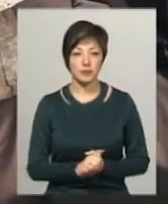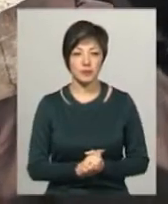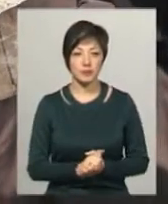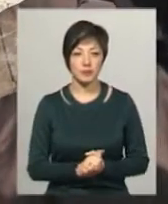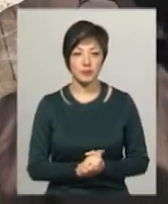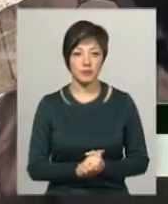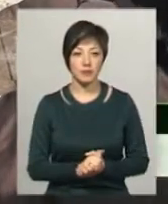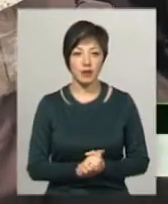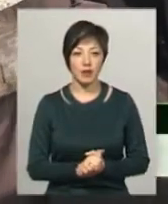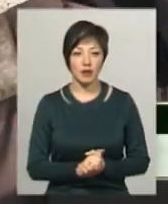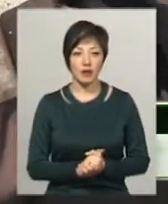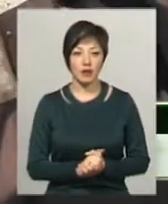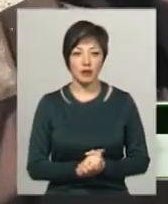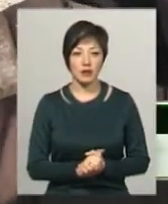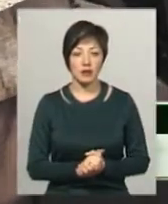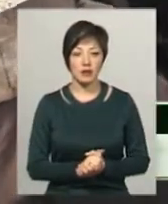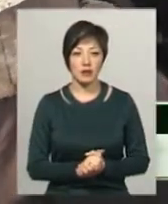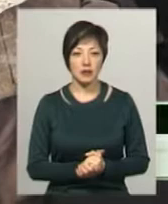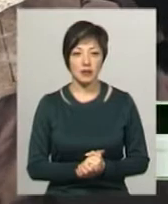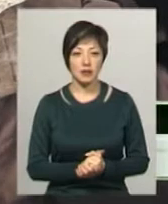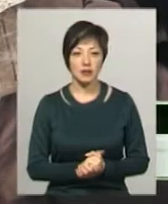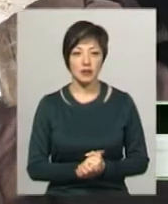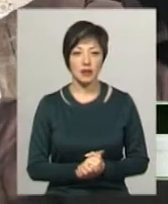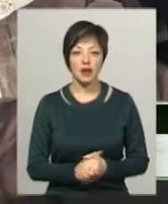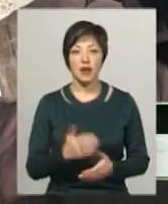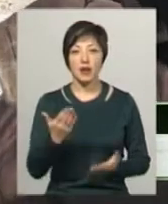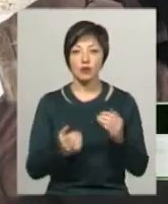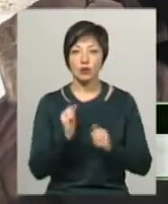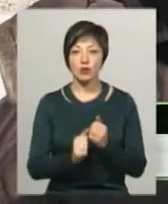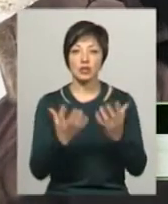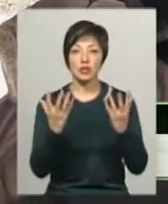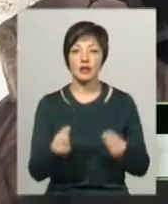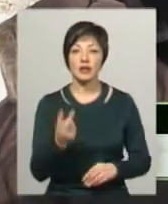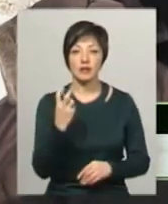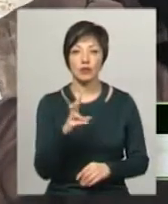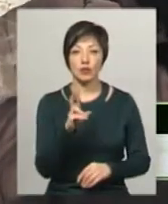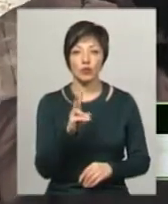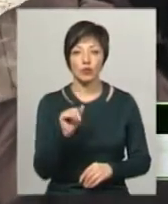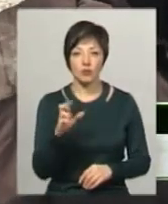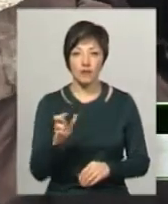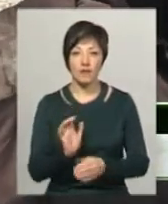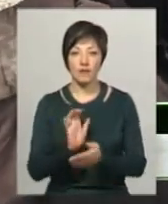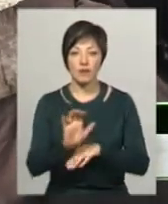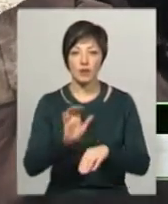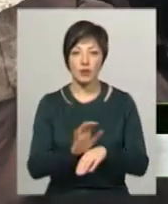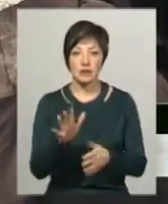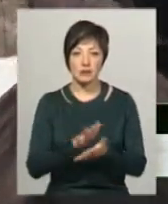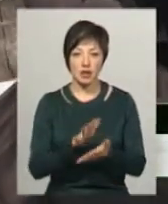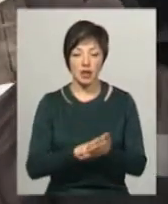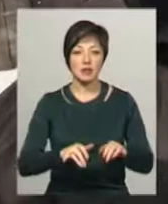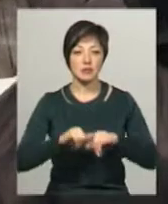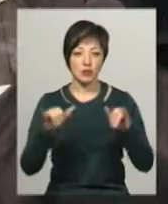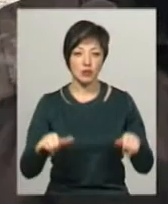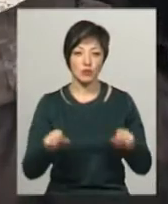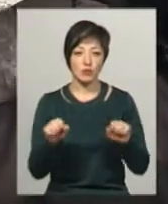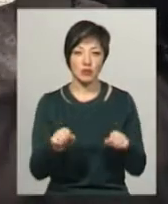представляєте, кожен день 200 кубів, 200 тонн вивозять сміття, то воно збільшується,